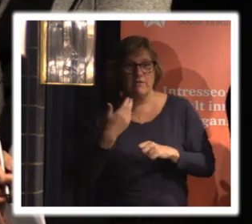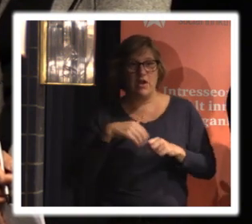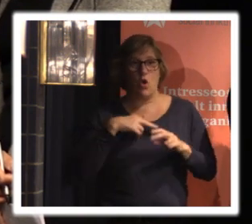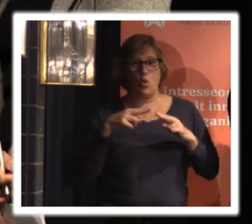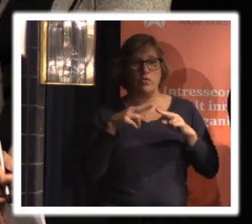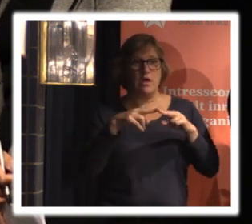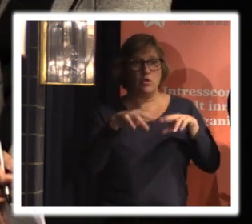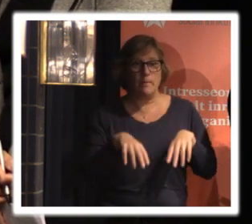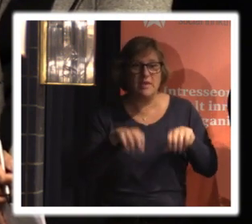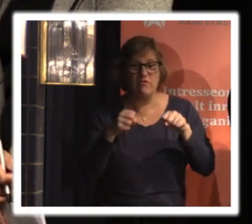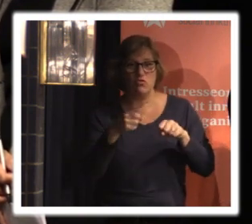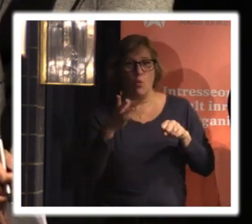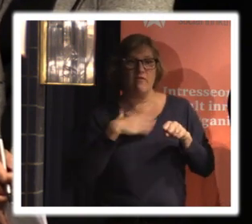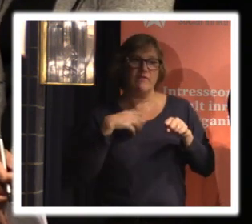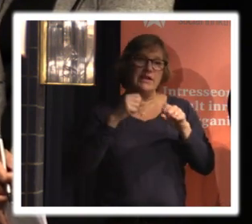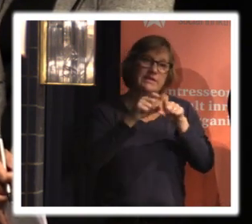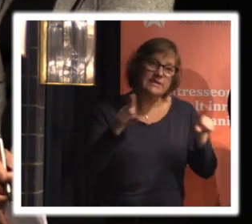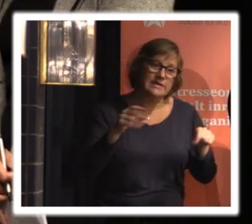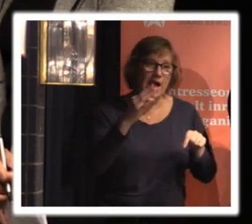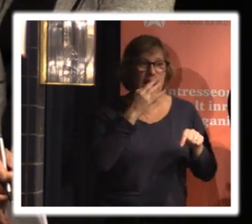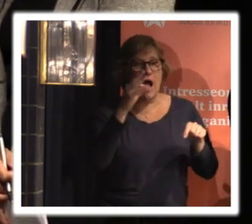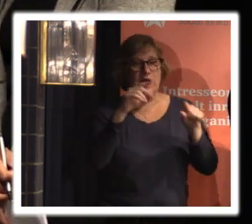helt enkelt för att kunna skicka ut enkäter till exempel